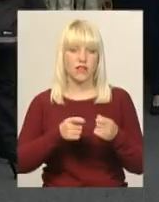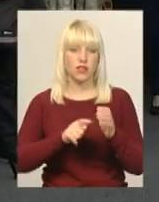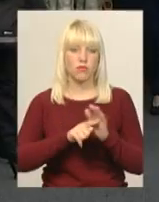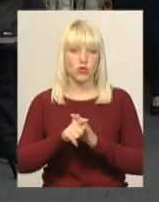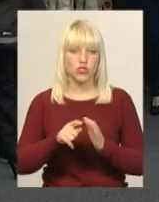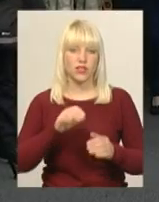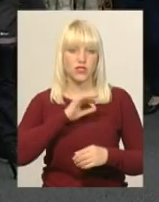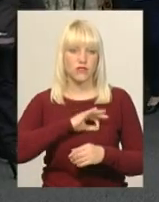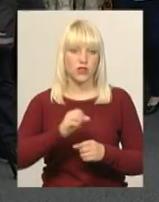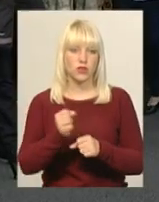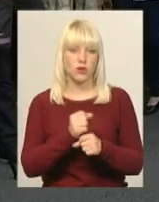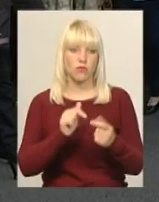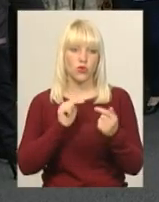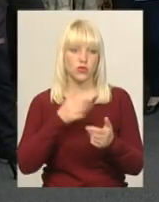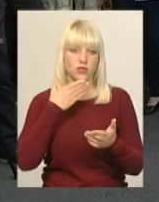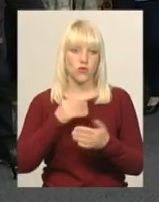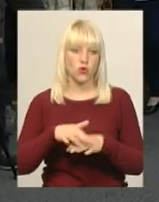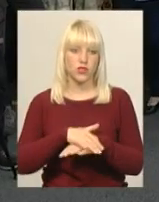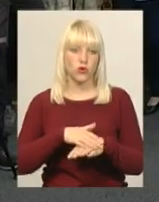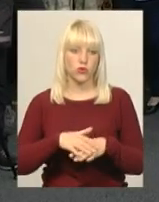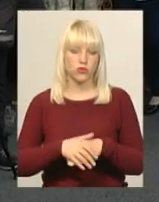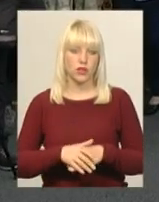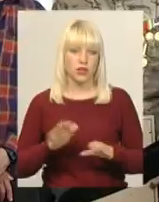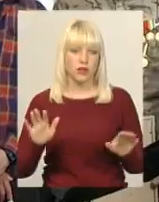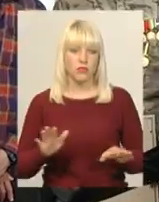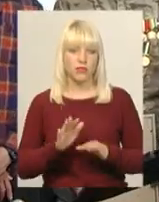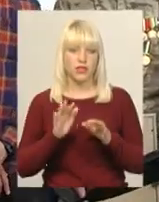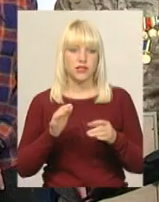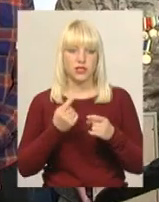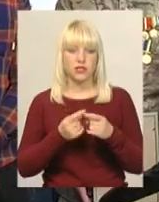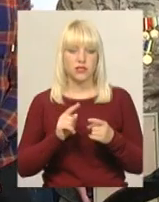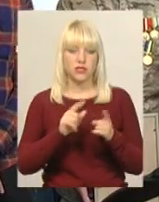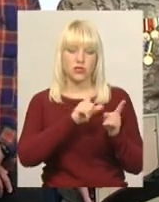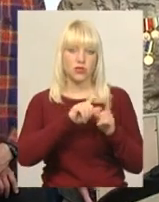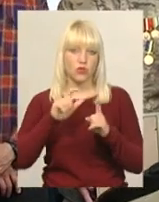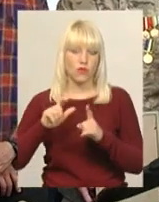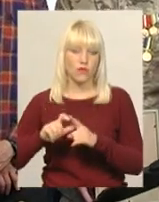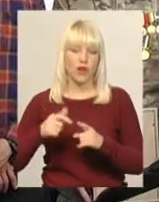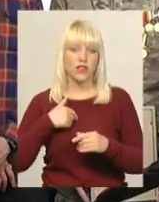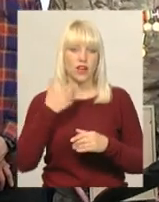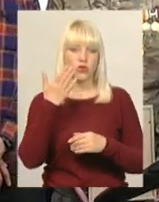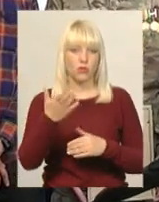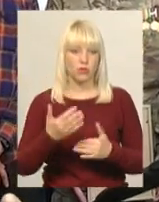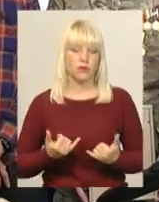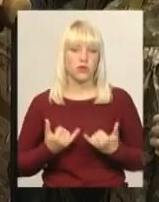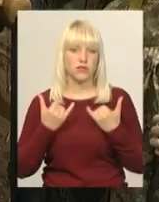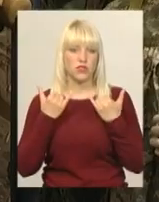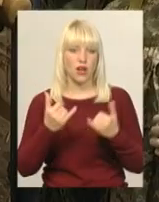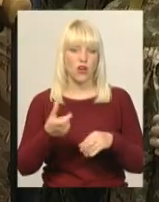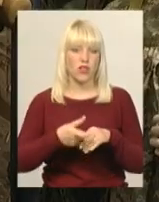Ці слова я тобі присвячаю. Найдобріша людина в житті.